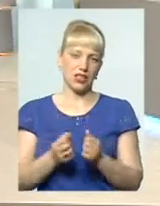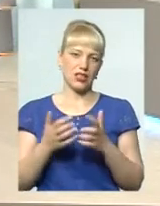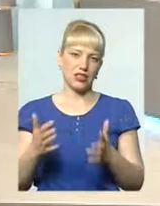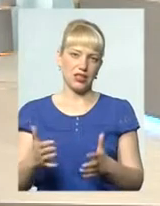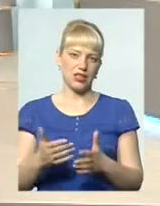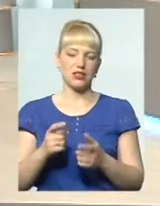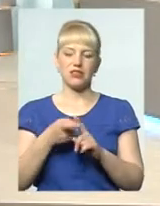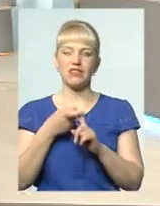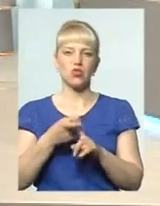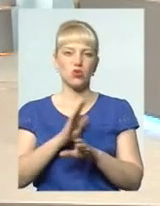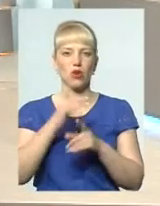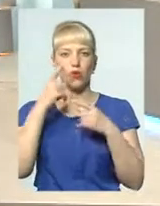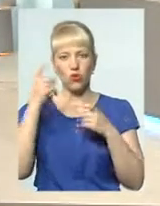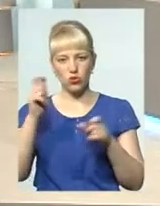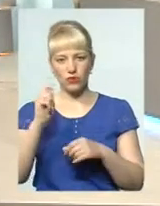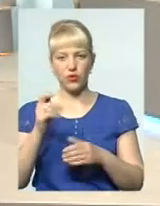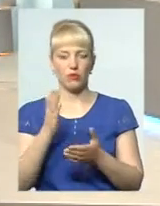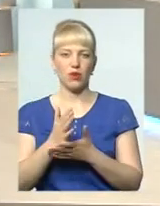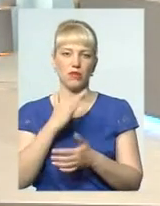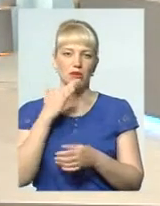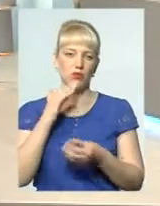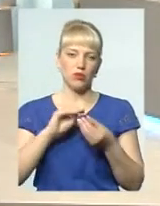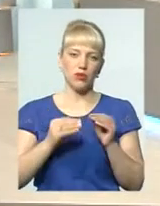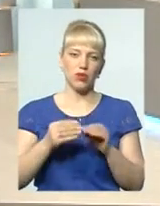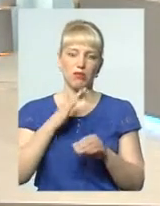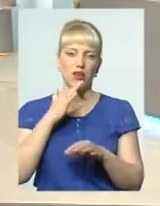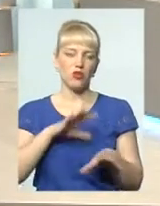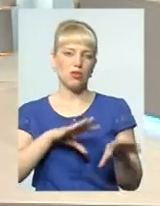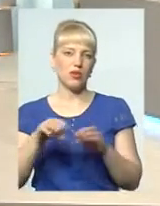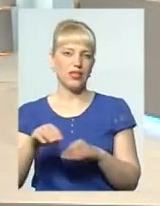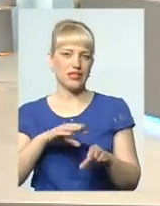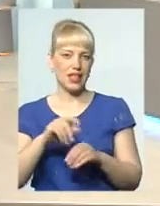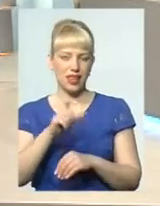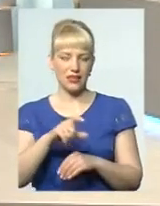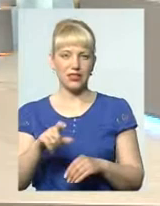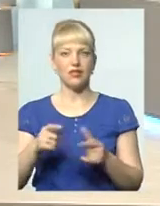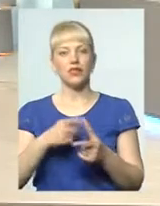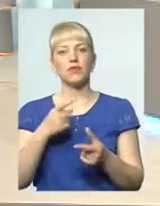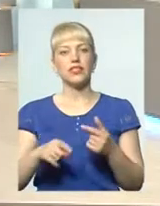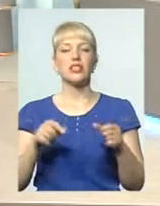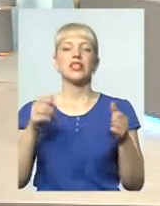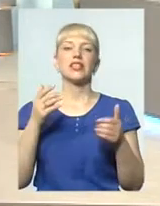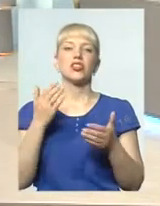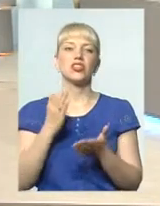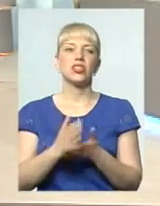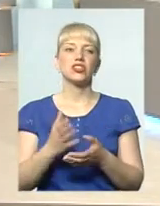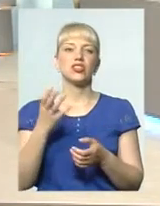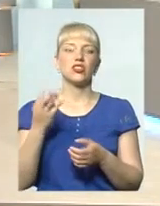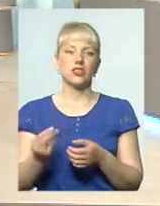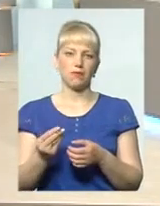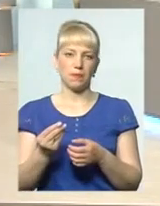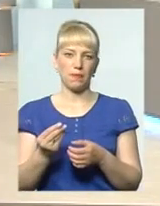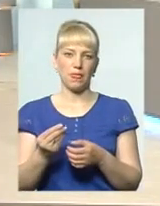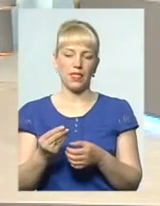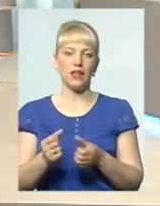зв'язку з неоголошеною війною маємо чимало проблем, маємо багато переселенців. Чи тут ще й, скажімо